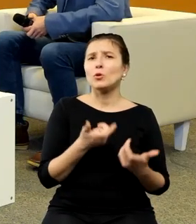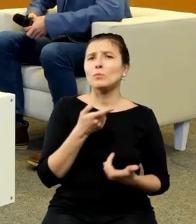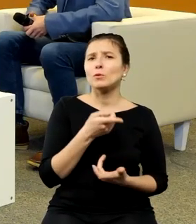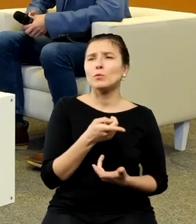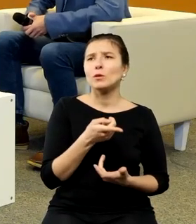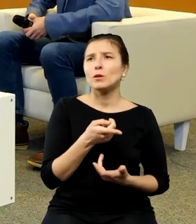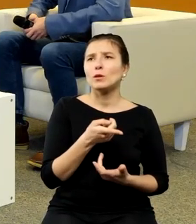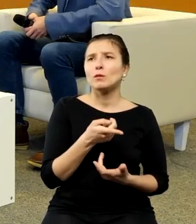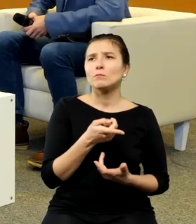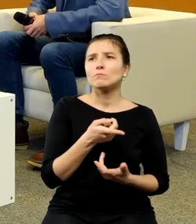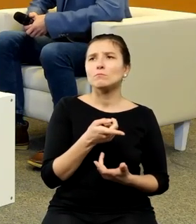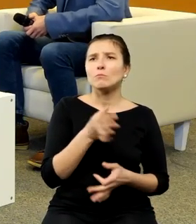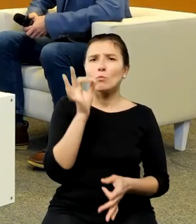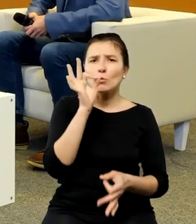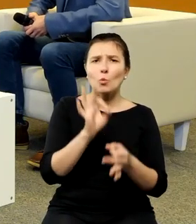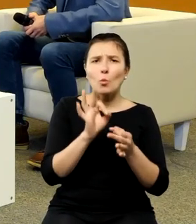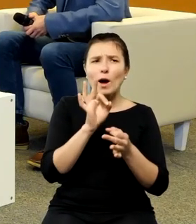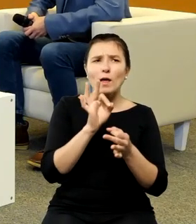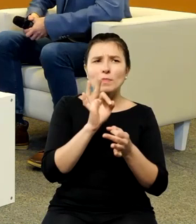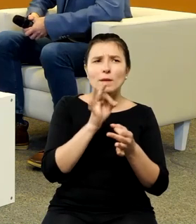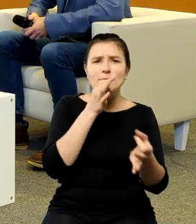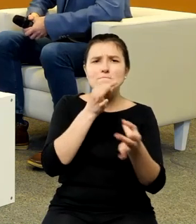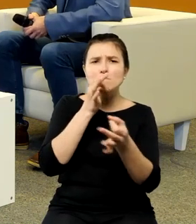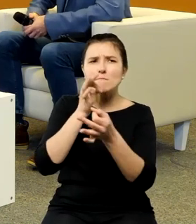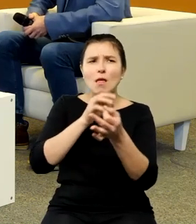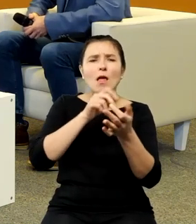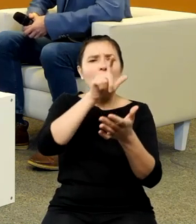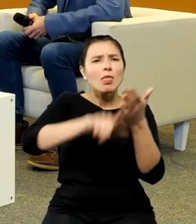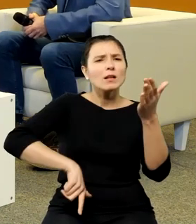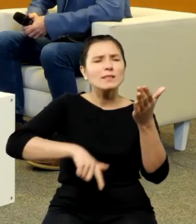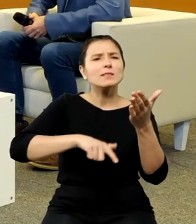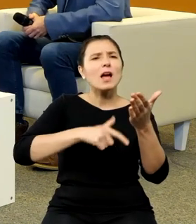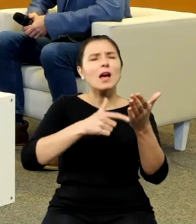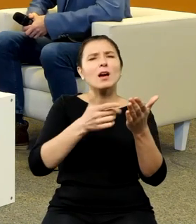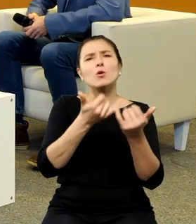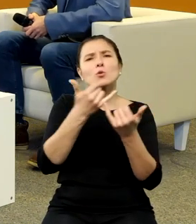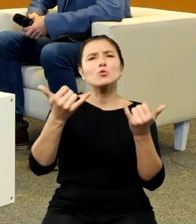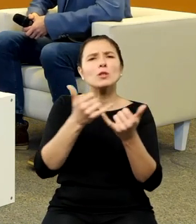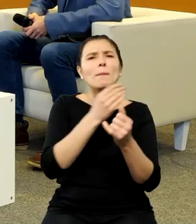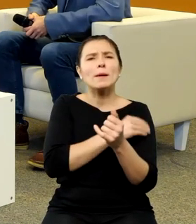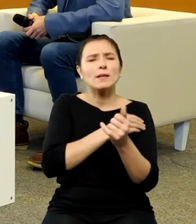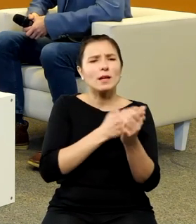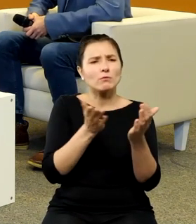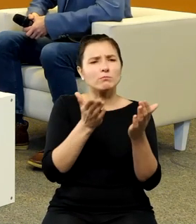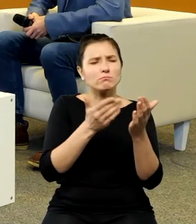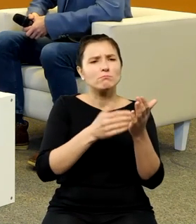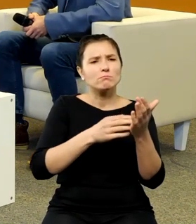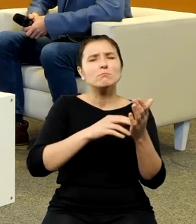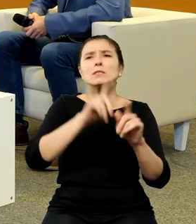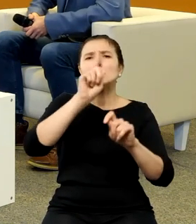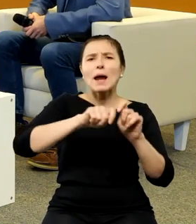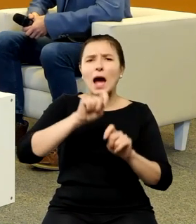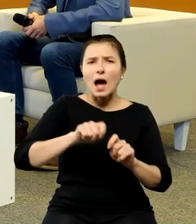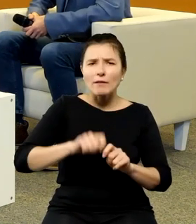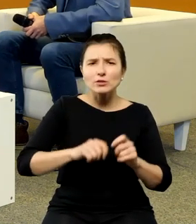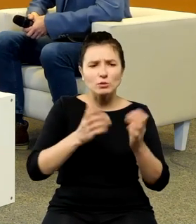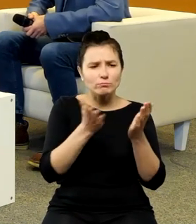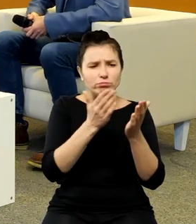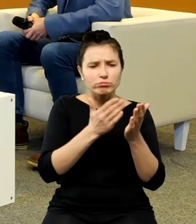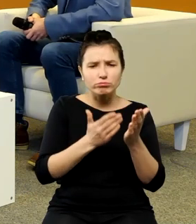dogłębną kwerendę wszystkich dostępnych źródeł ale również napisał biografię doprowadził do